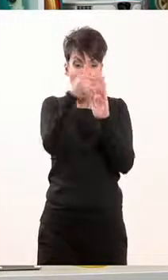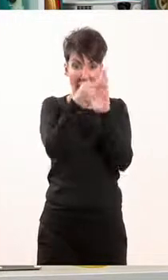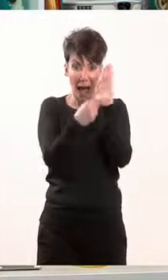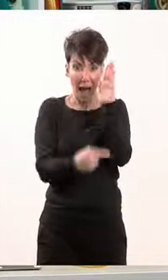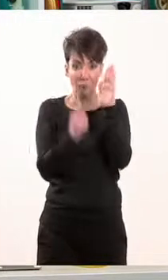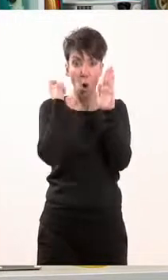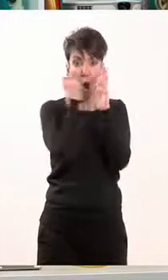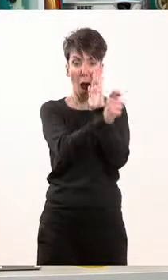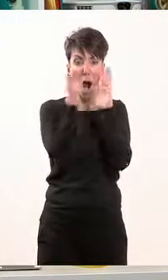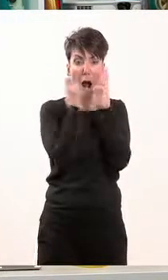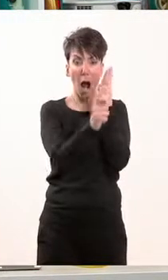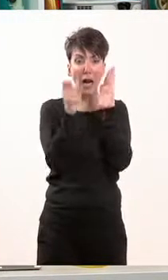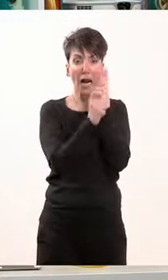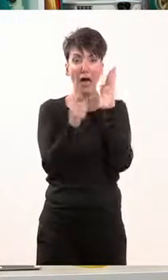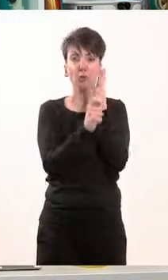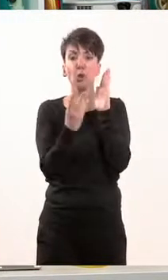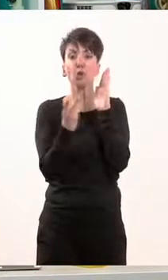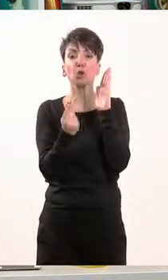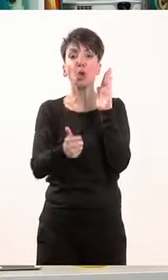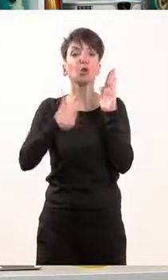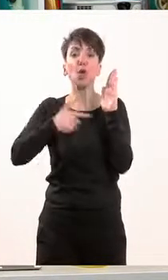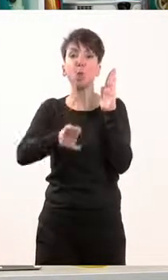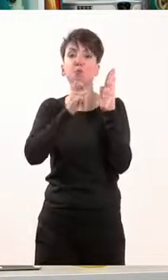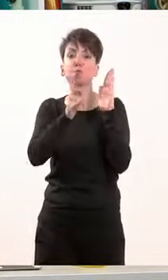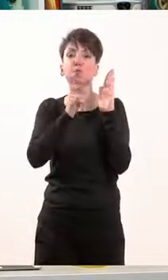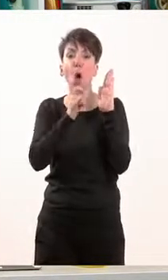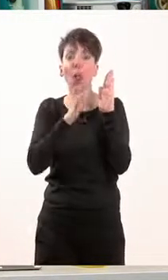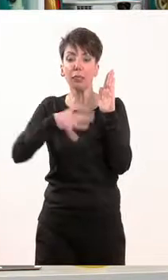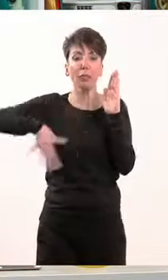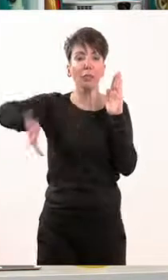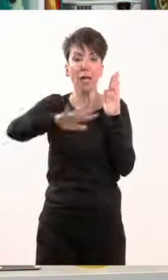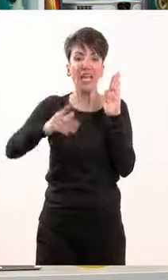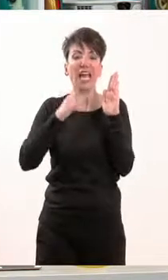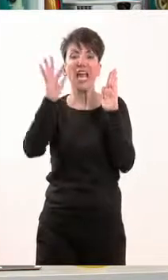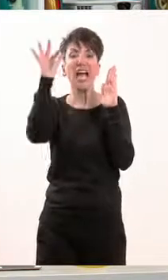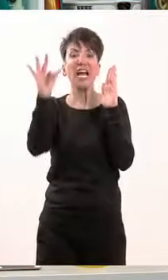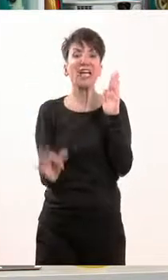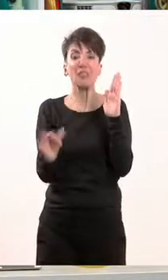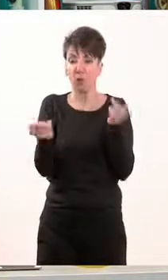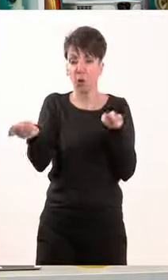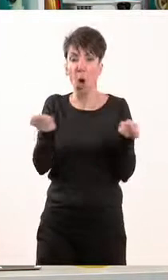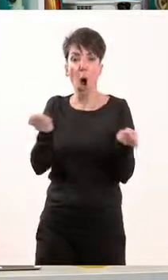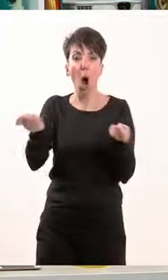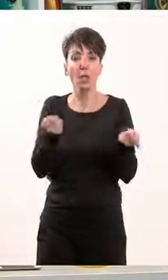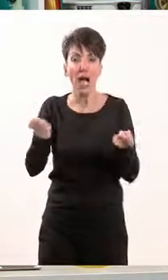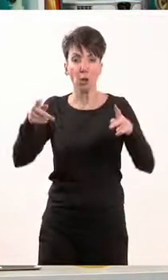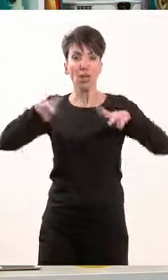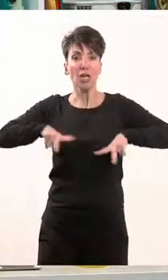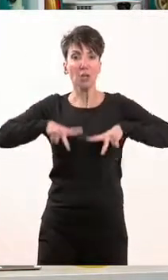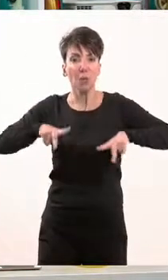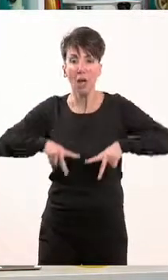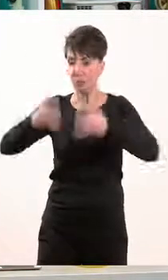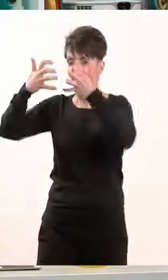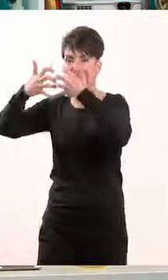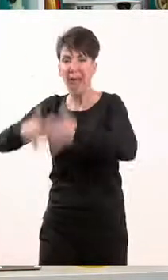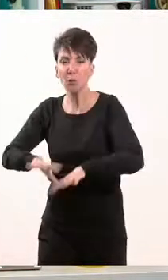τη μορφή του πολιτεύματος, ρυθμίζει την οργάνωση και τις λειτουργίες της πολιτείας, και